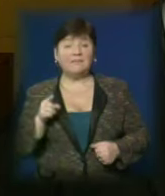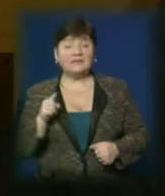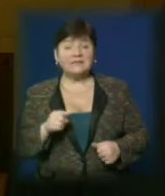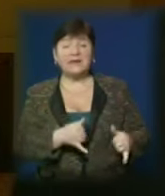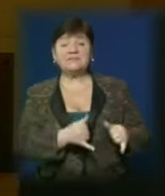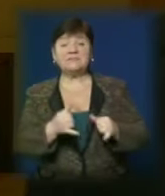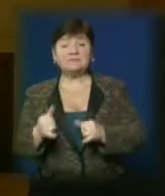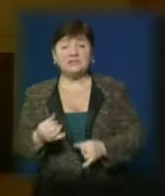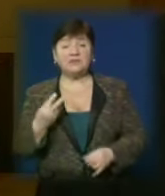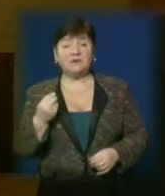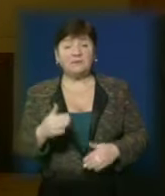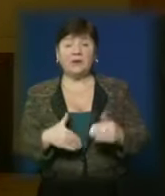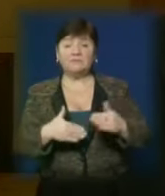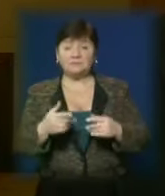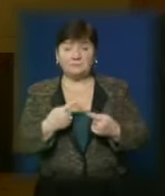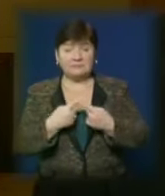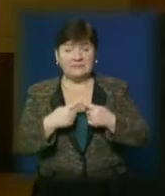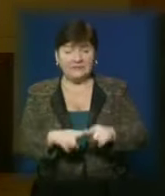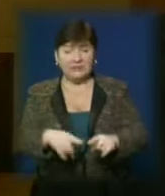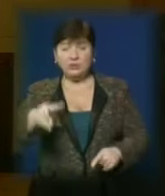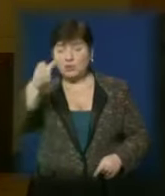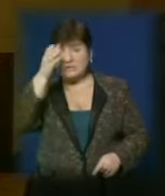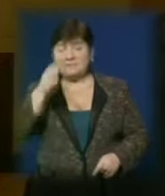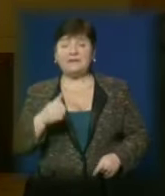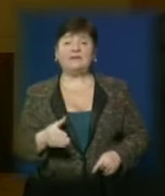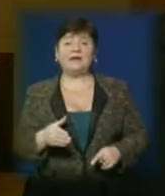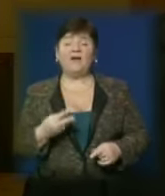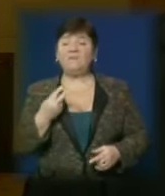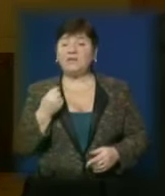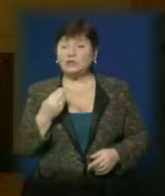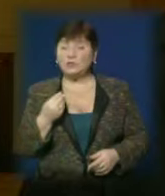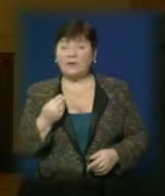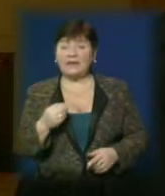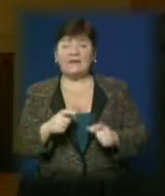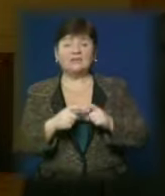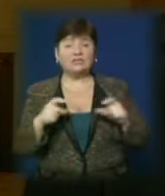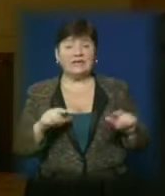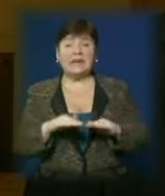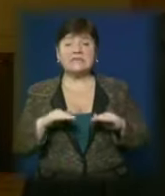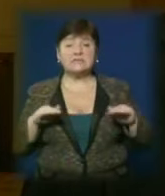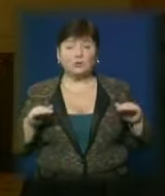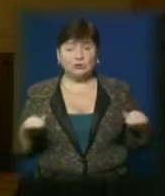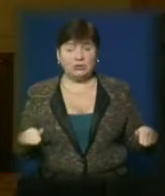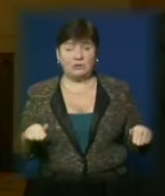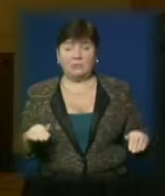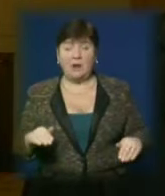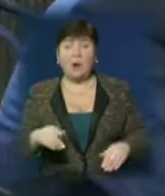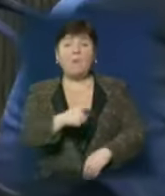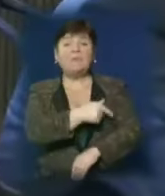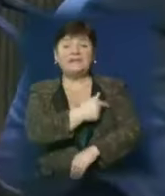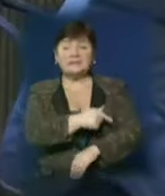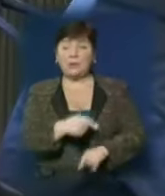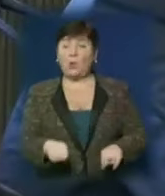забезпечить фінансування професійно-технічної освіти, це забезпечить фінансування шкіл, садочків, медицини.